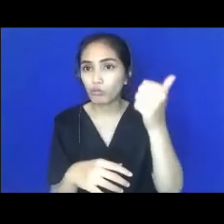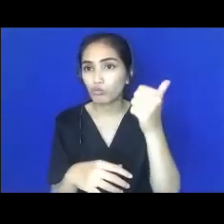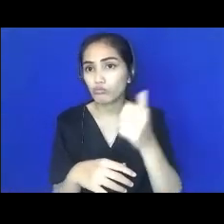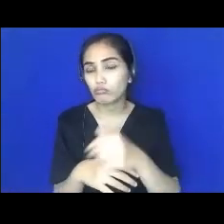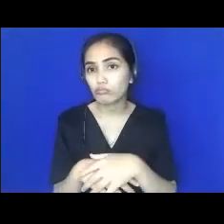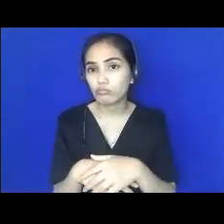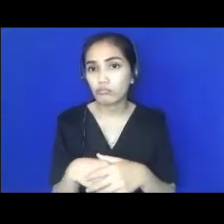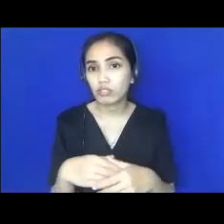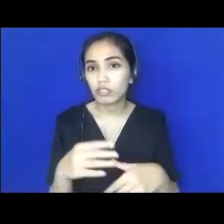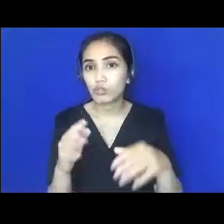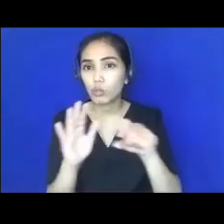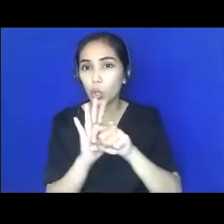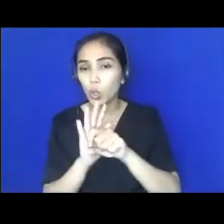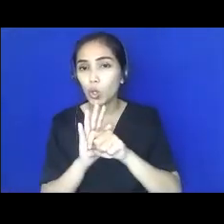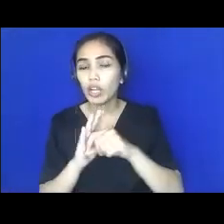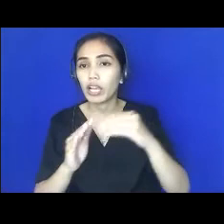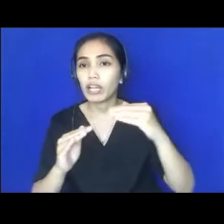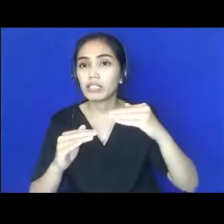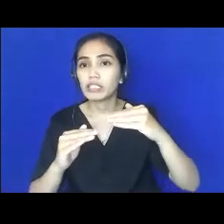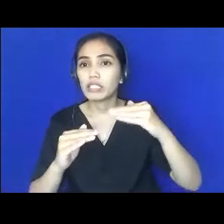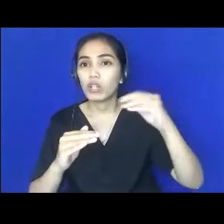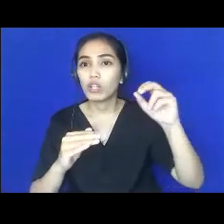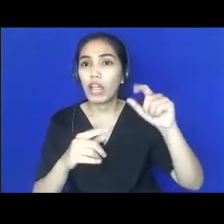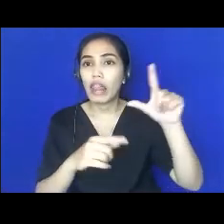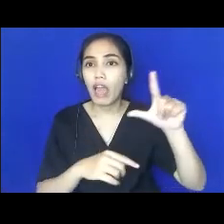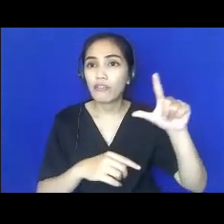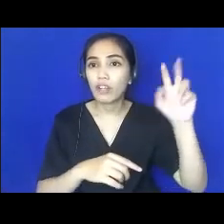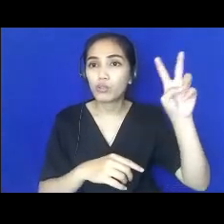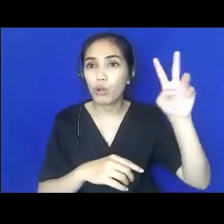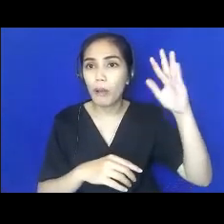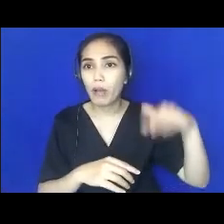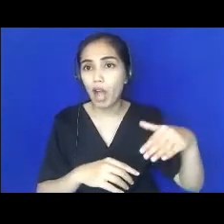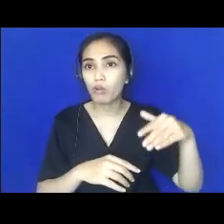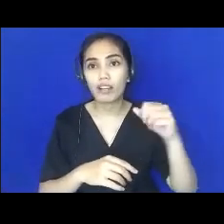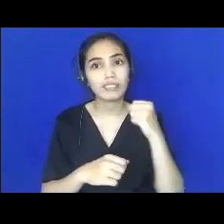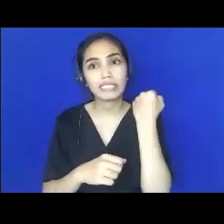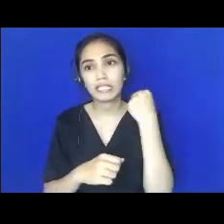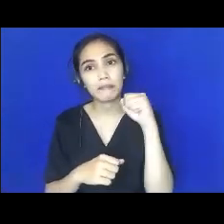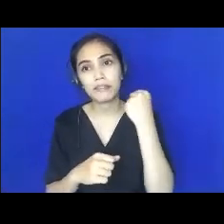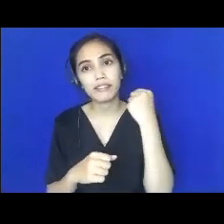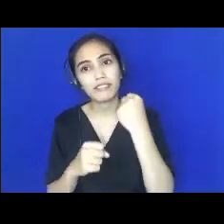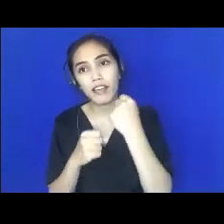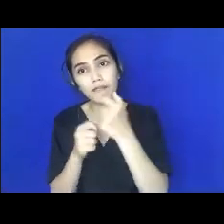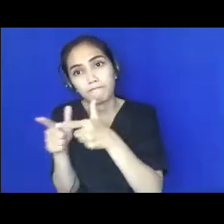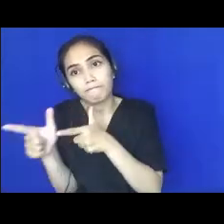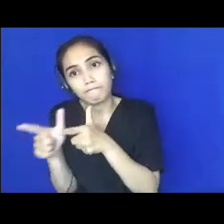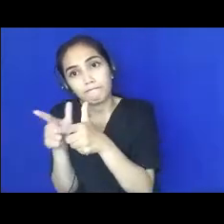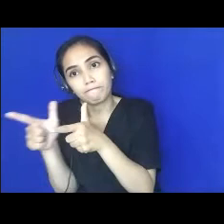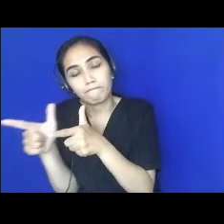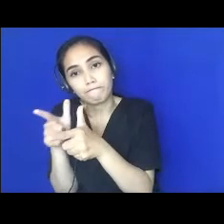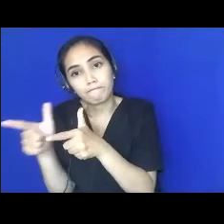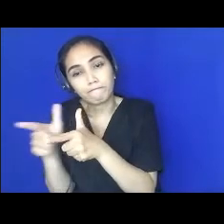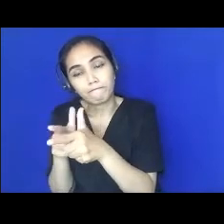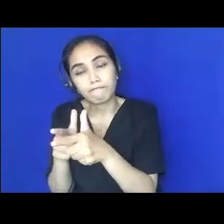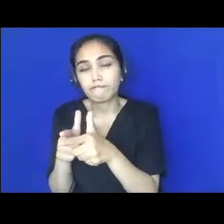itu berarti dia tidak bisa bersaing dalam ekonomi modern dia akan tertati-tati di sektor-sektor